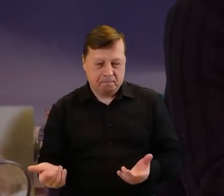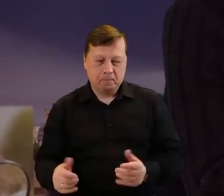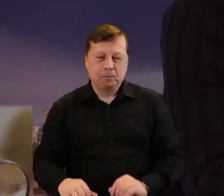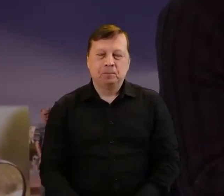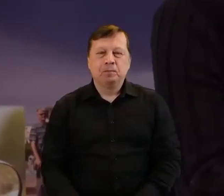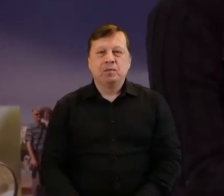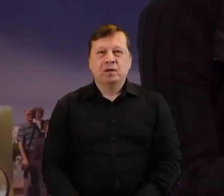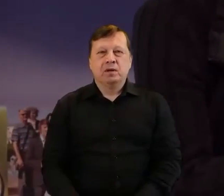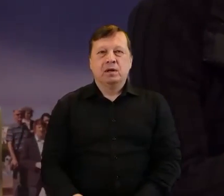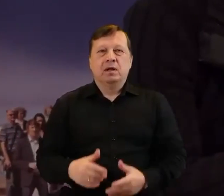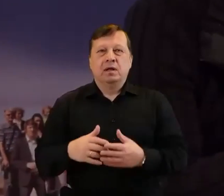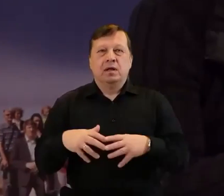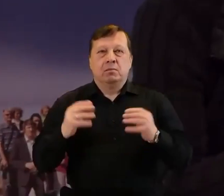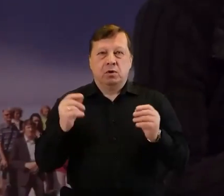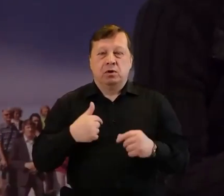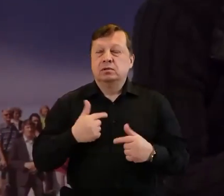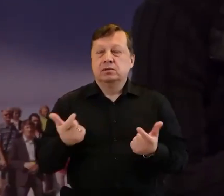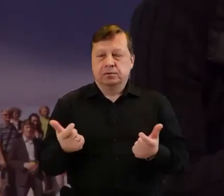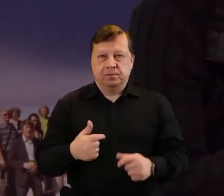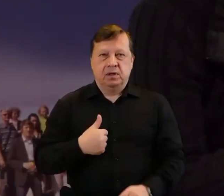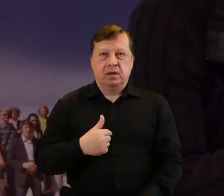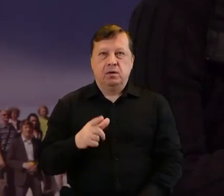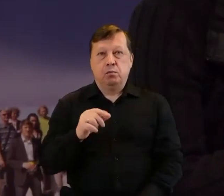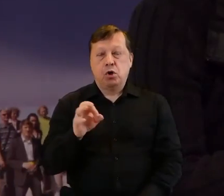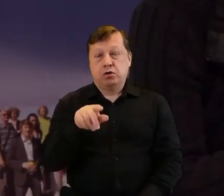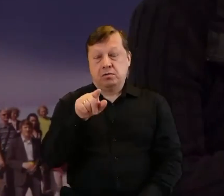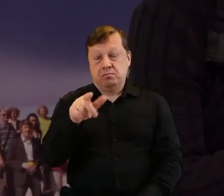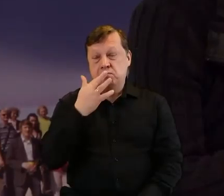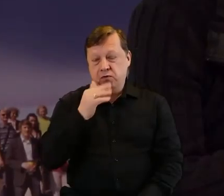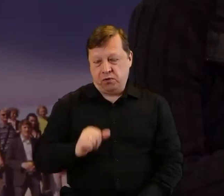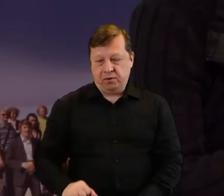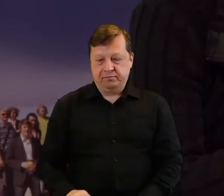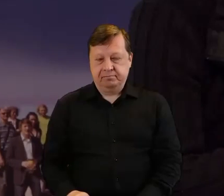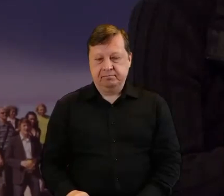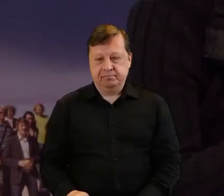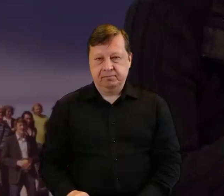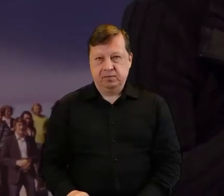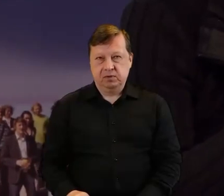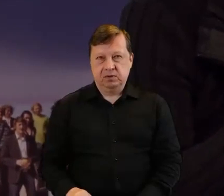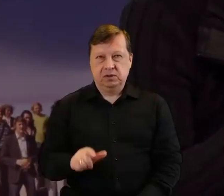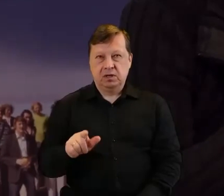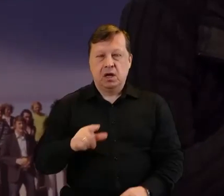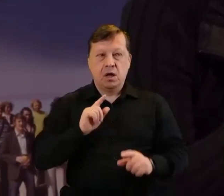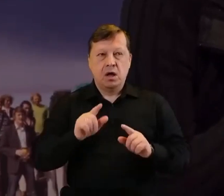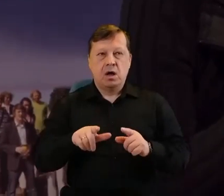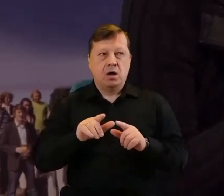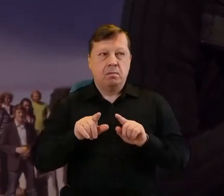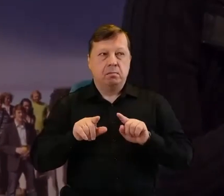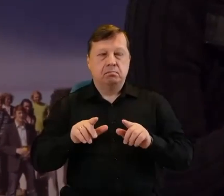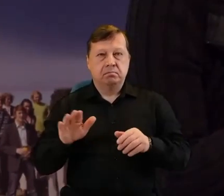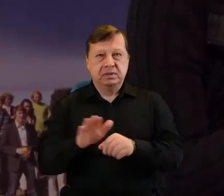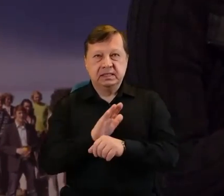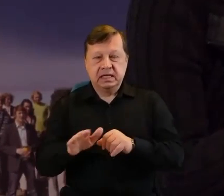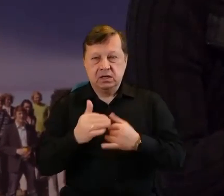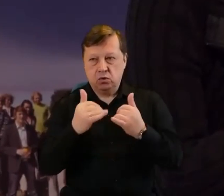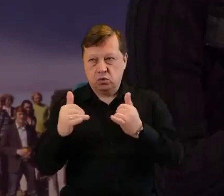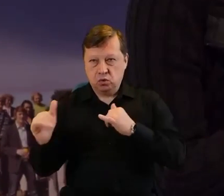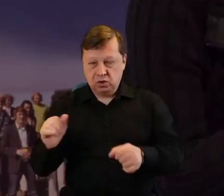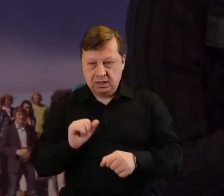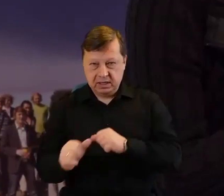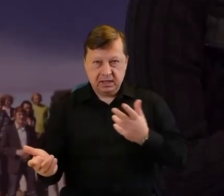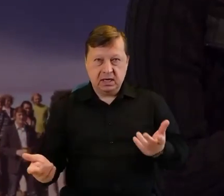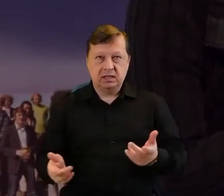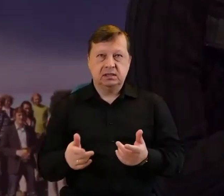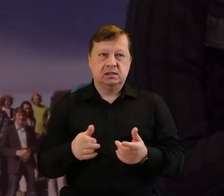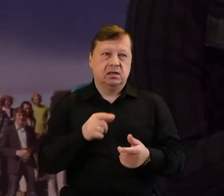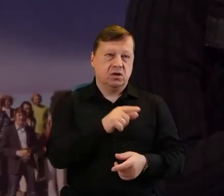Tak na początku Piotr wspomniałeś, że organizacje są różne, a te różnice się